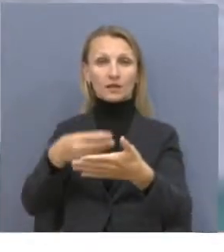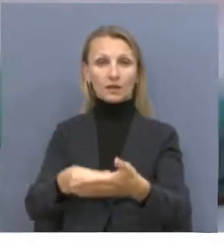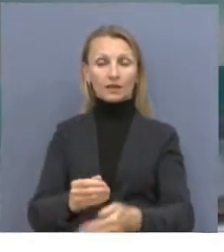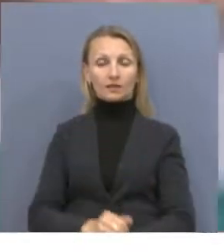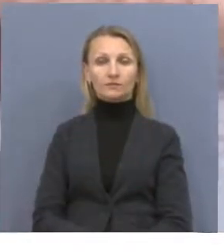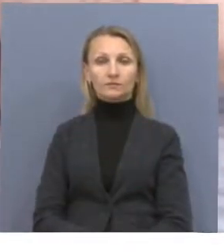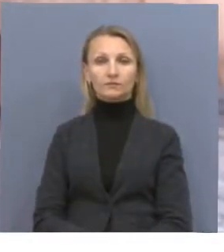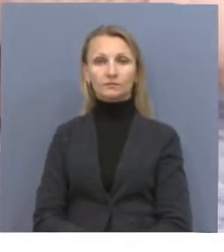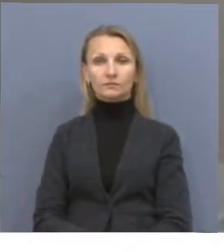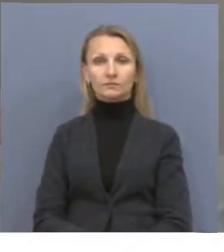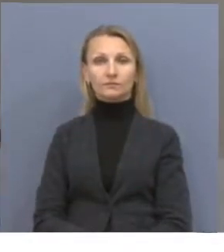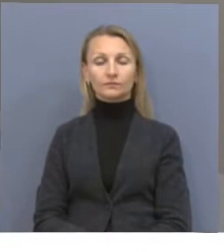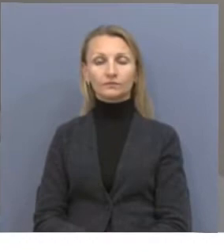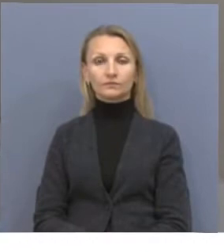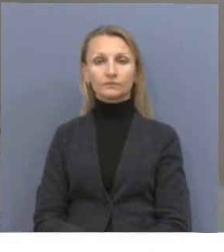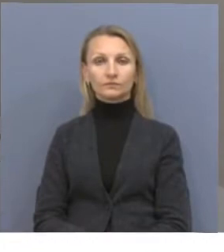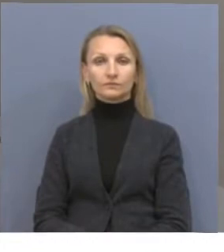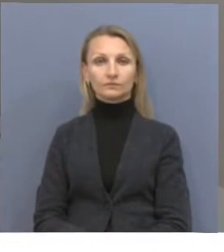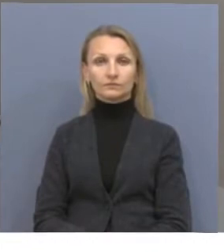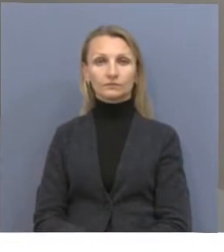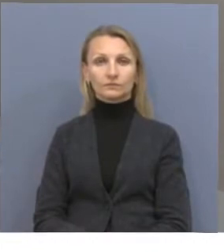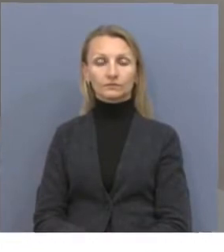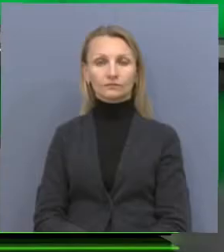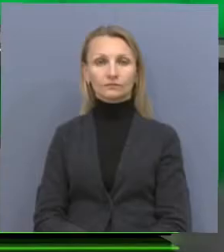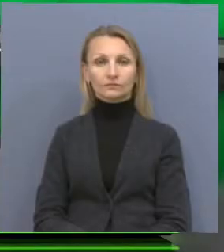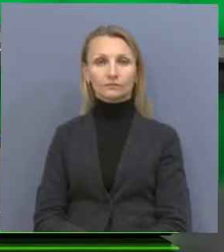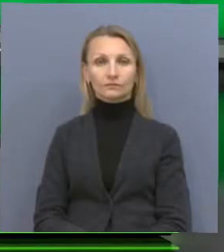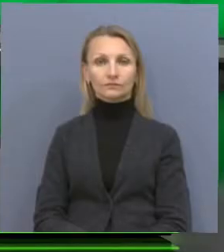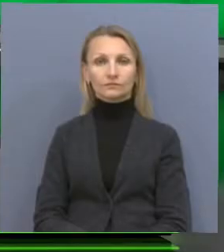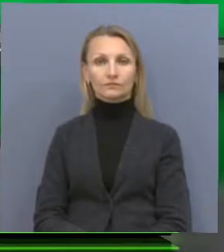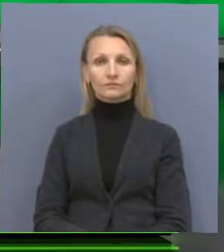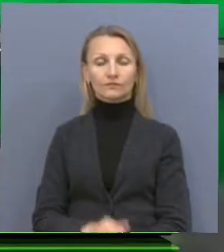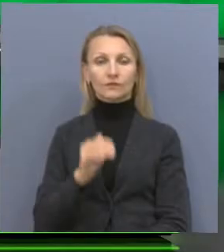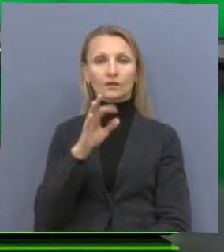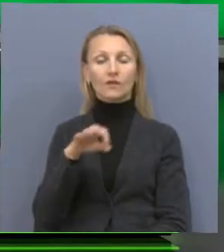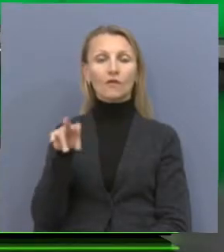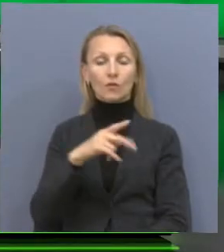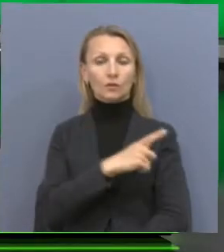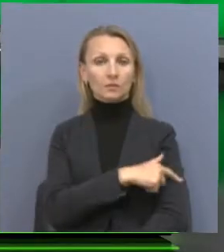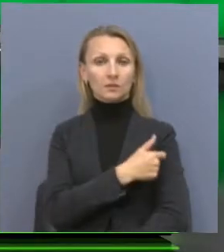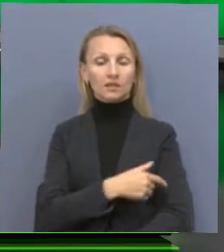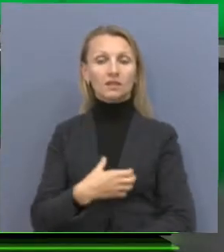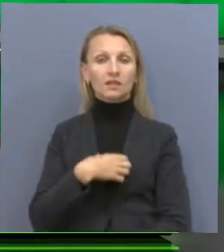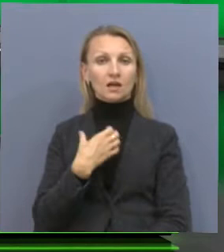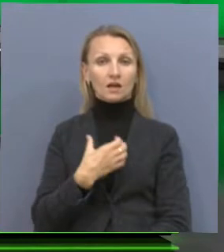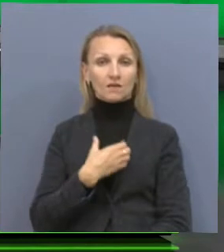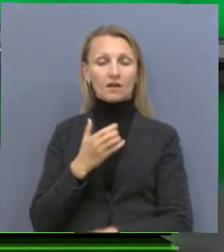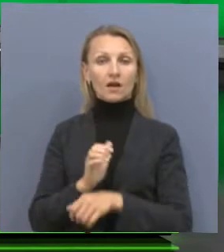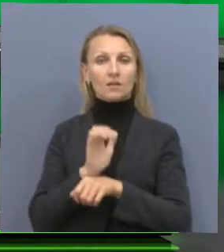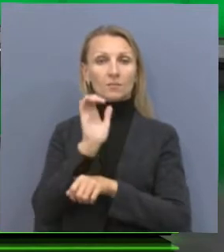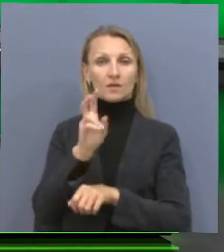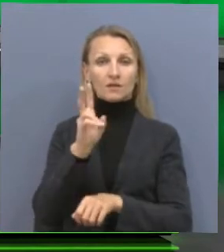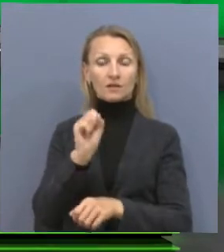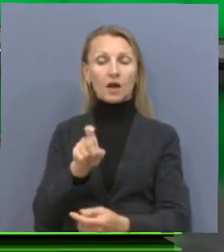Мира Сатыбаева, Василий Вережников, Жамбул Болтаев, Кокс-Чьяк, Парад. Фонд медицинского страхования направил на борьбу с